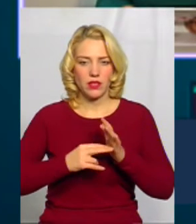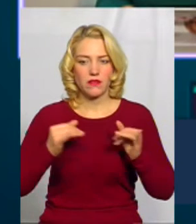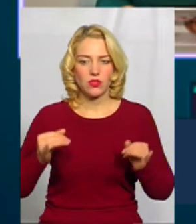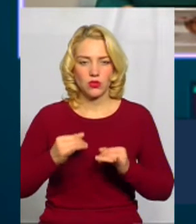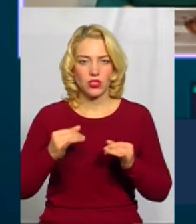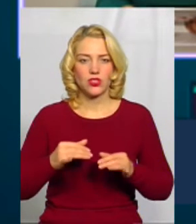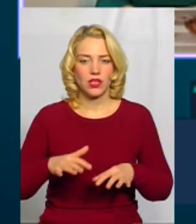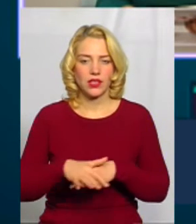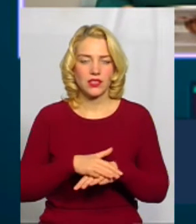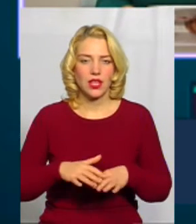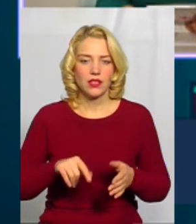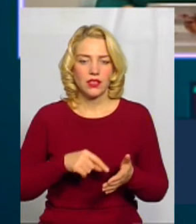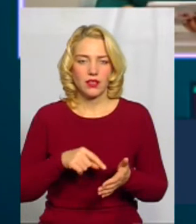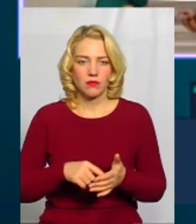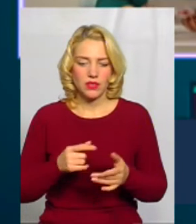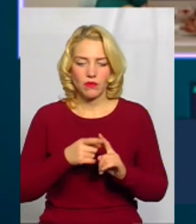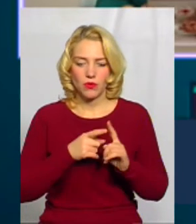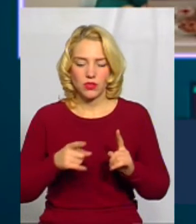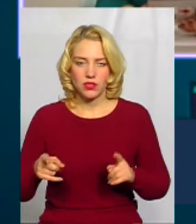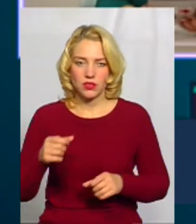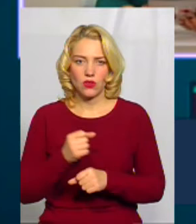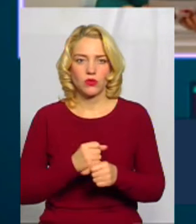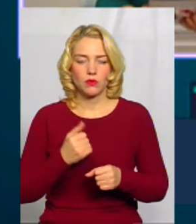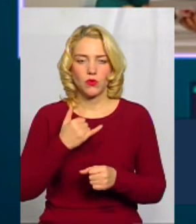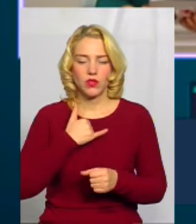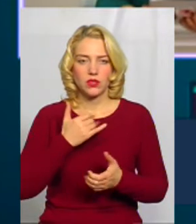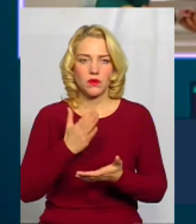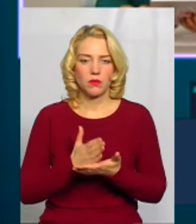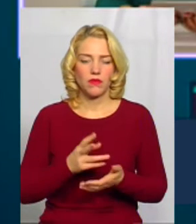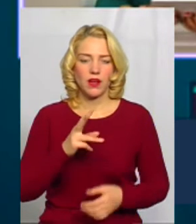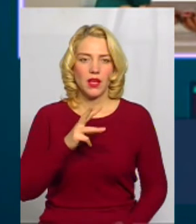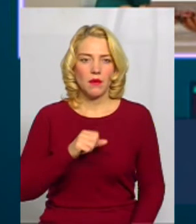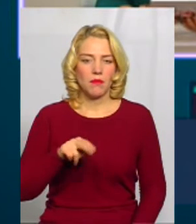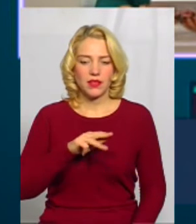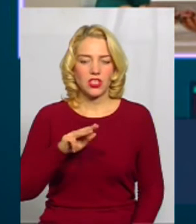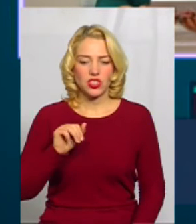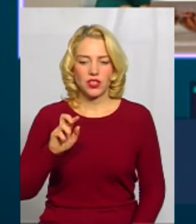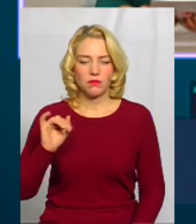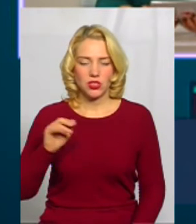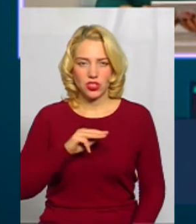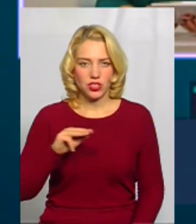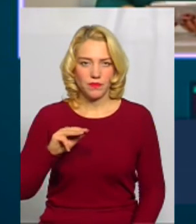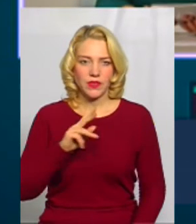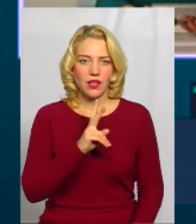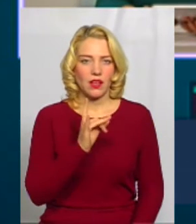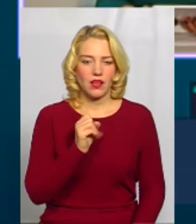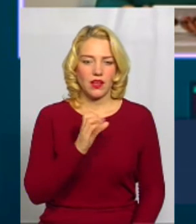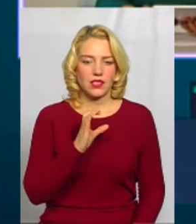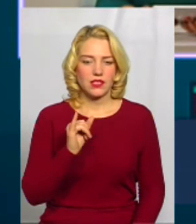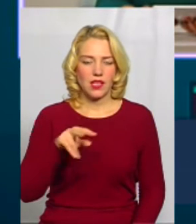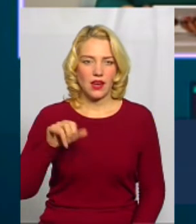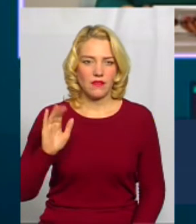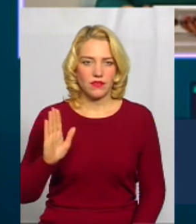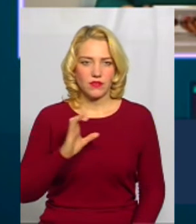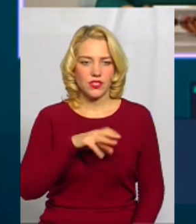місць. В процесі розробки у нас сьогодні перебуває Меджибіш, Красилів і Смотрич